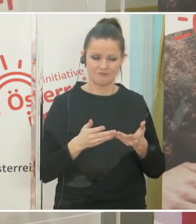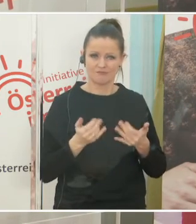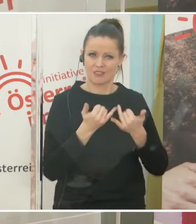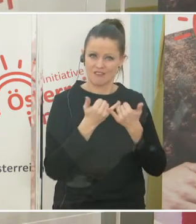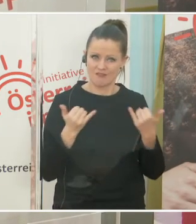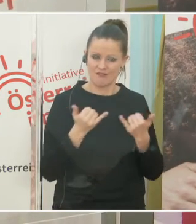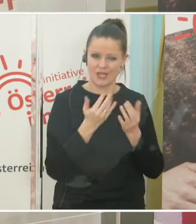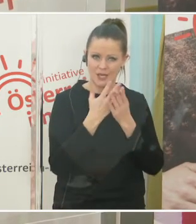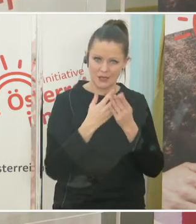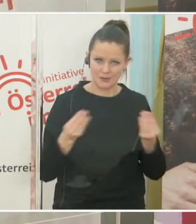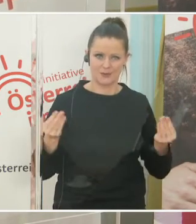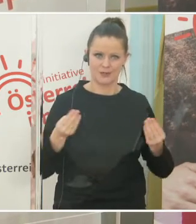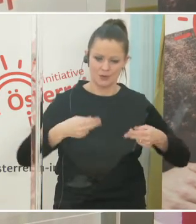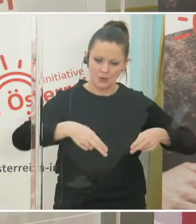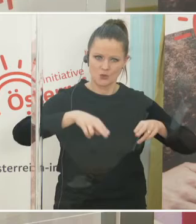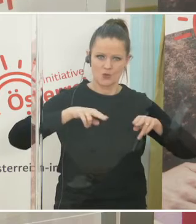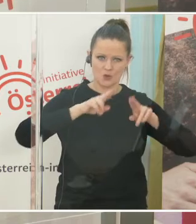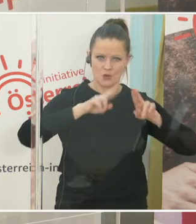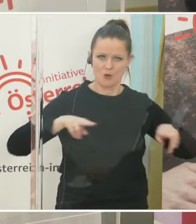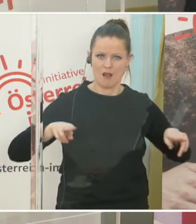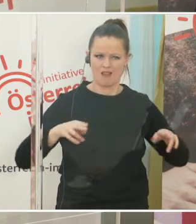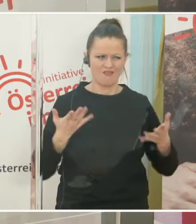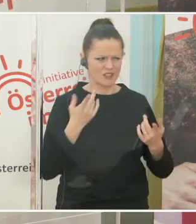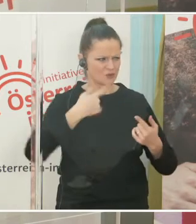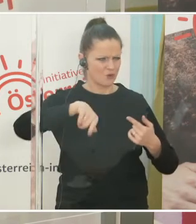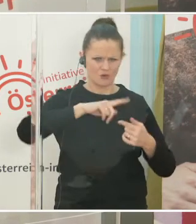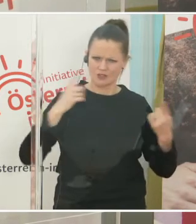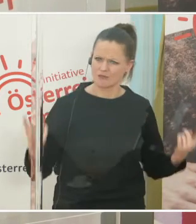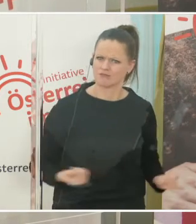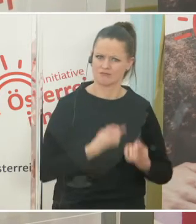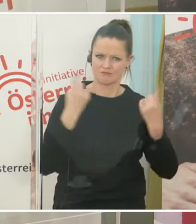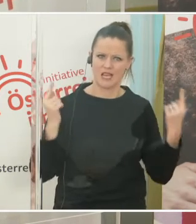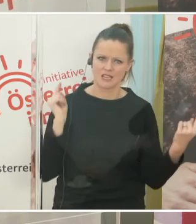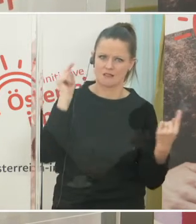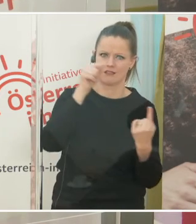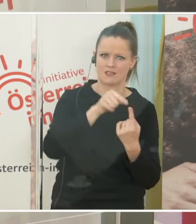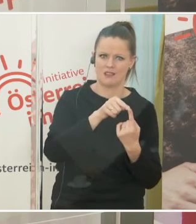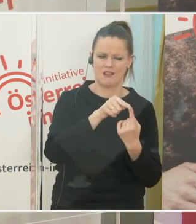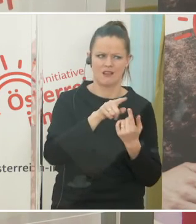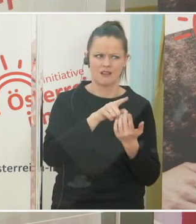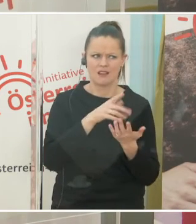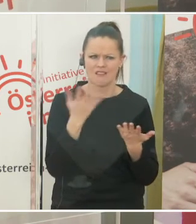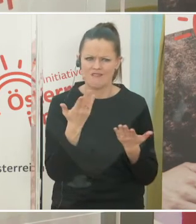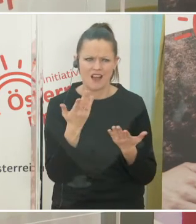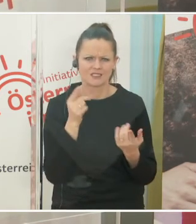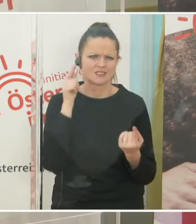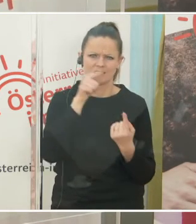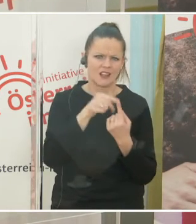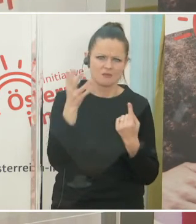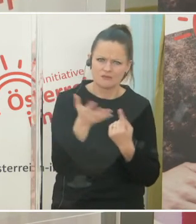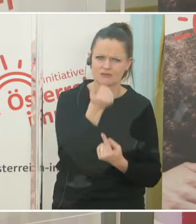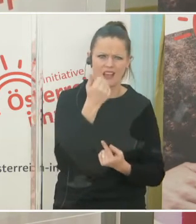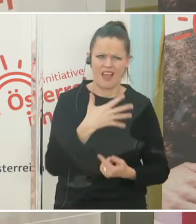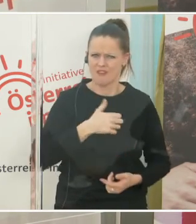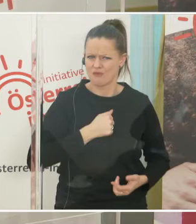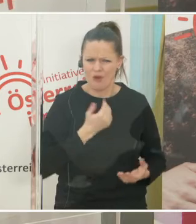uns auch gefragt, was ist eigentlich das Ziel unserer Kampagne? Wann waren wir erfolgreich? Und ich glaube, dass die Antwort sehr einfach ist.